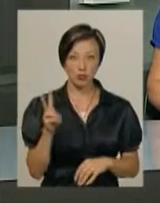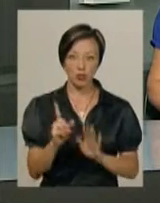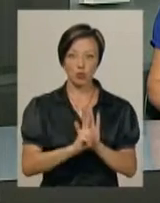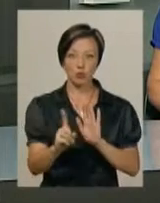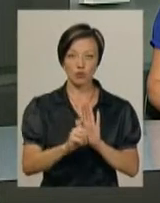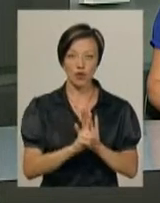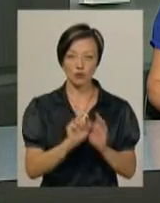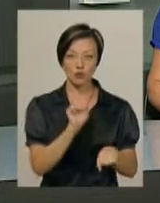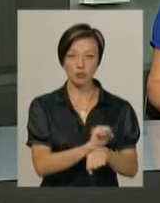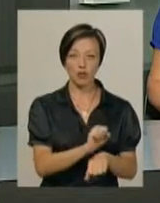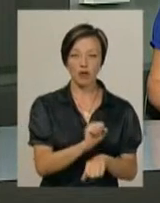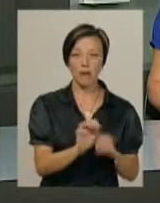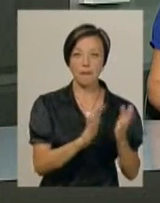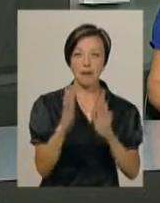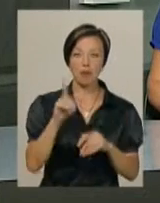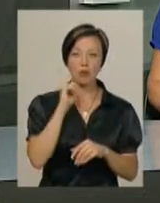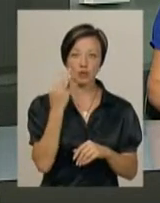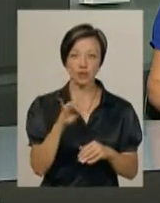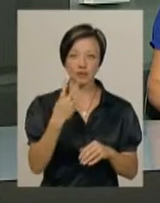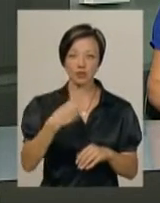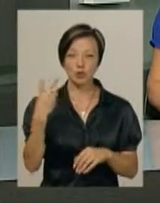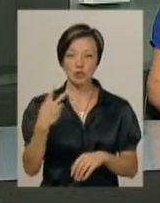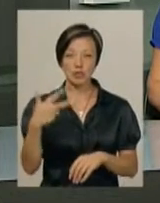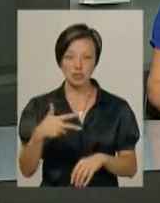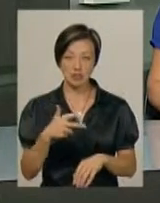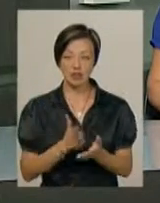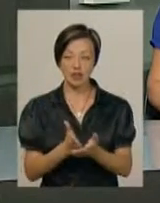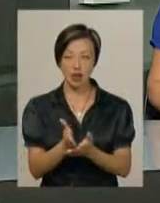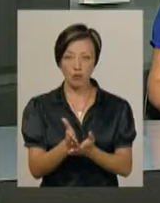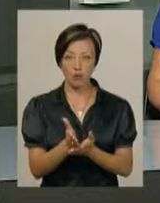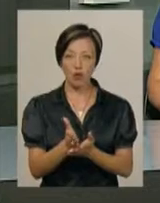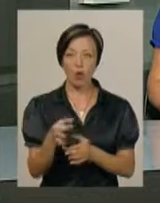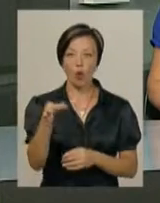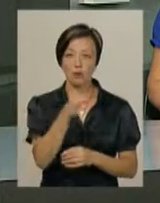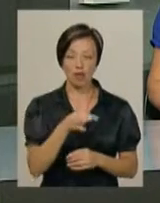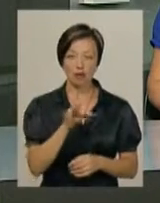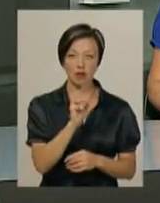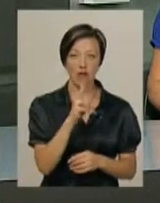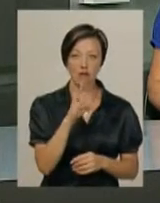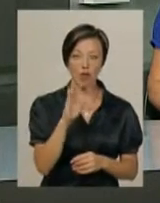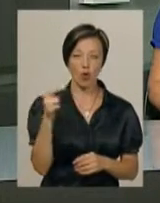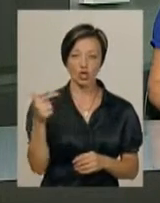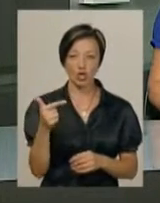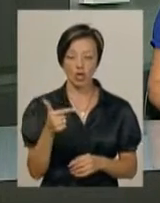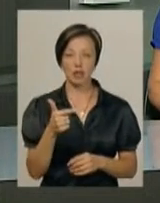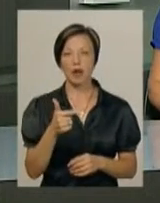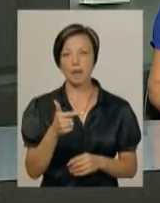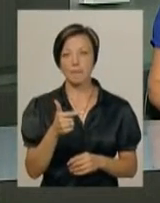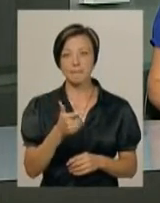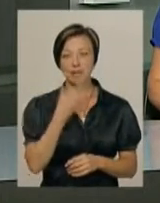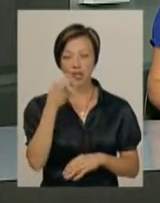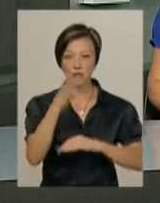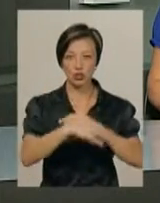курсуватимуть від зупинки парк «Молодіжний» з 22.30 у напрямку мікрорайонів Озерна, Ракове, Гречани, Південно-Західний.